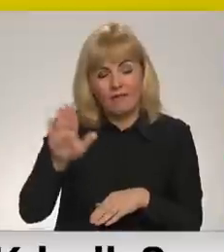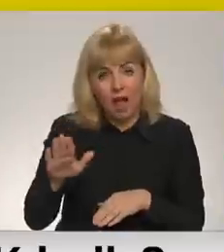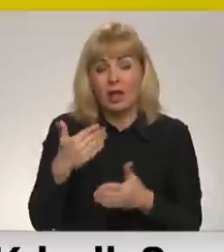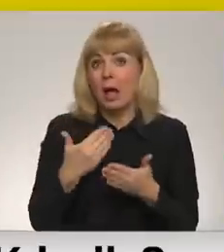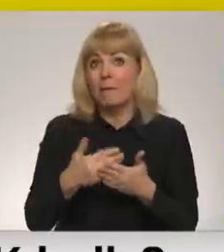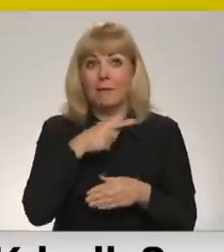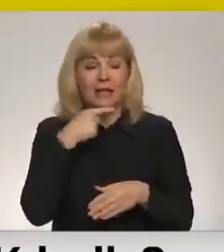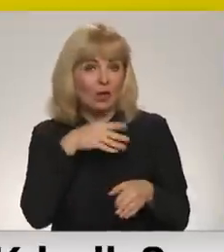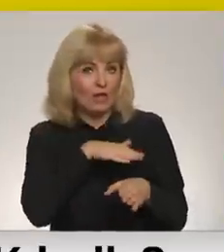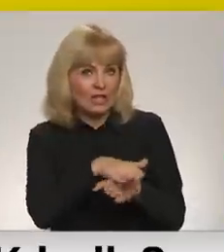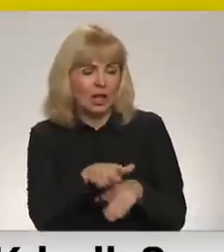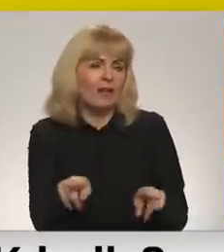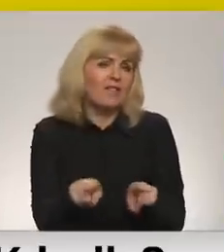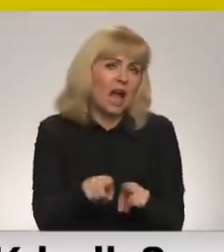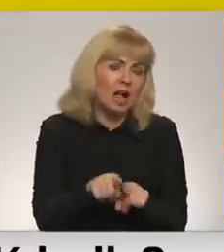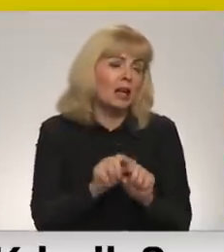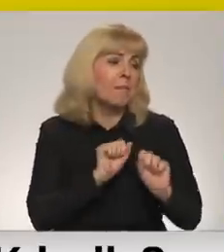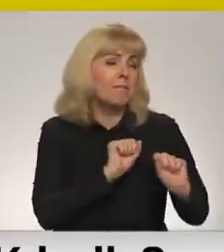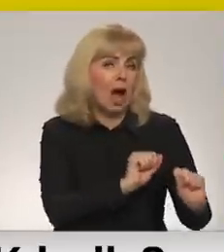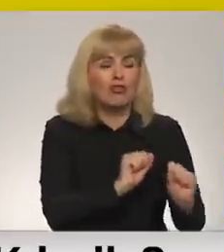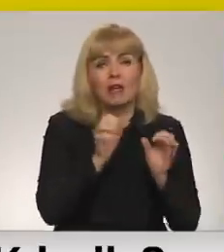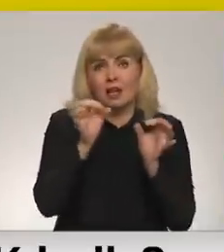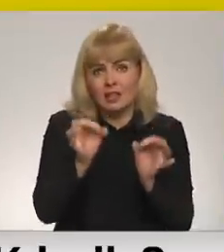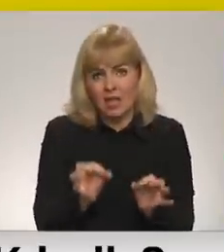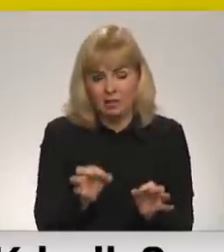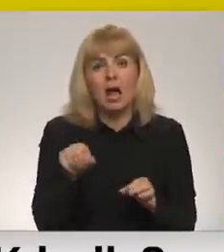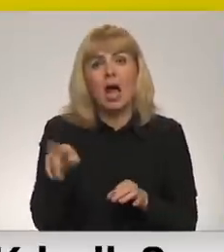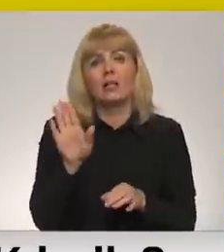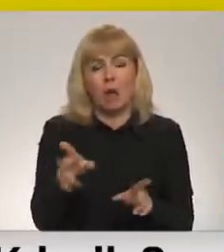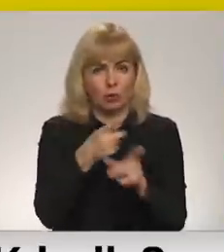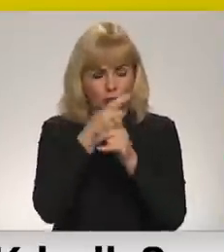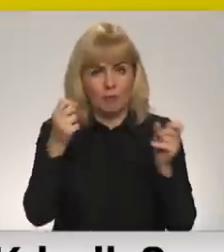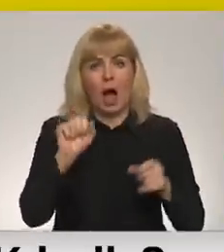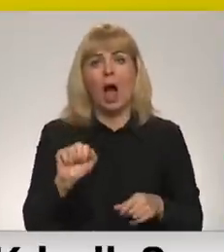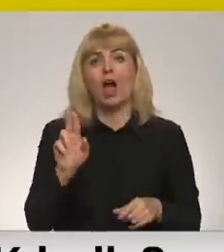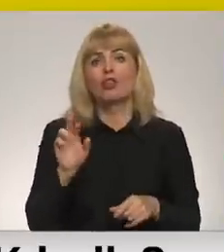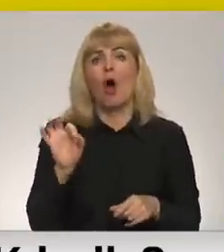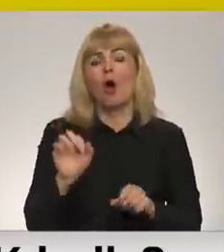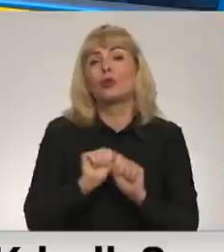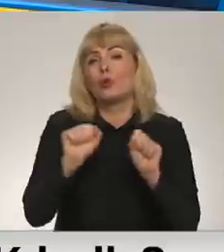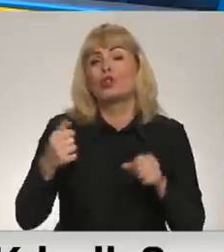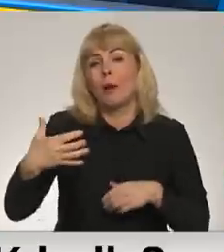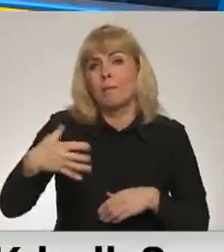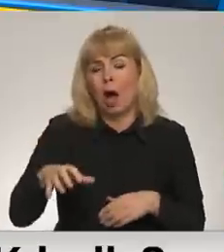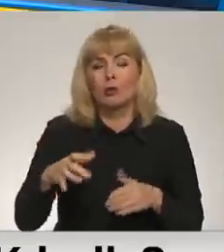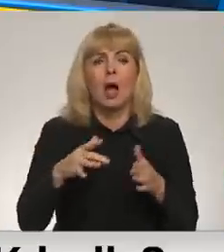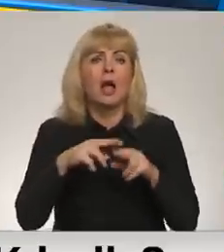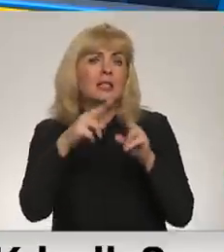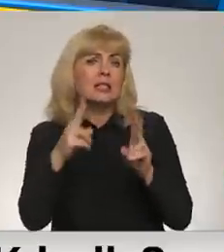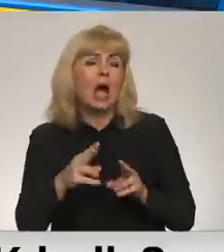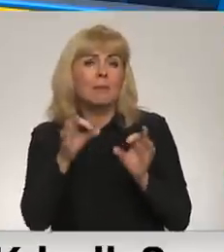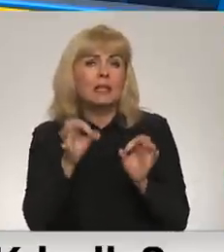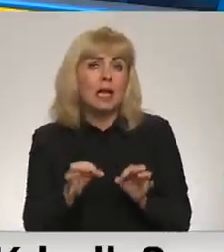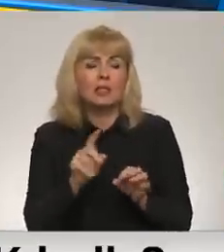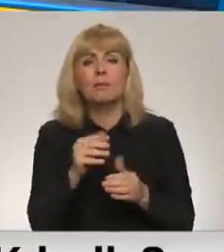Krievija īstenot, ja kādas pašais sardzības tiesības, tai būtu jāziņo ANO drošības padomai. Bet kādas starptautiskās tiesības